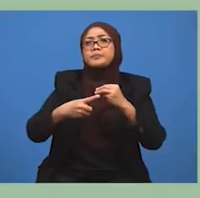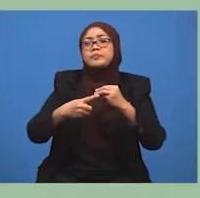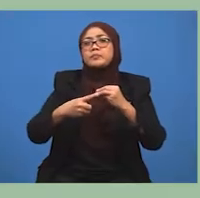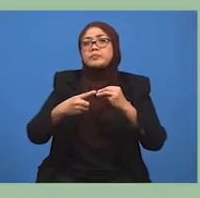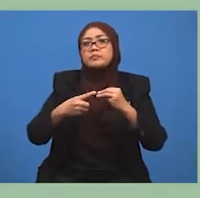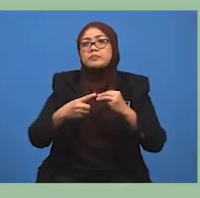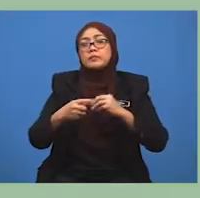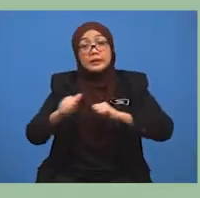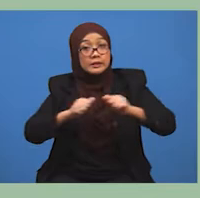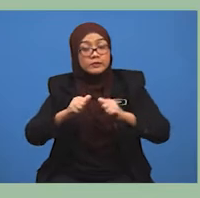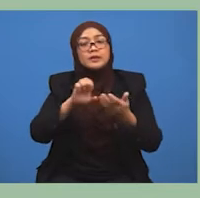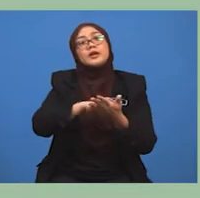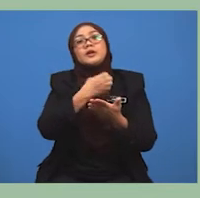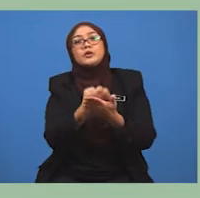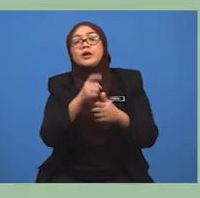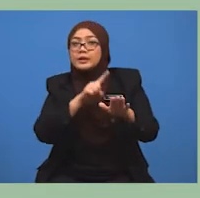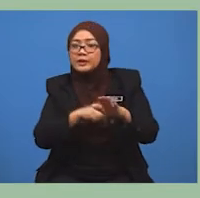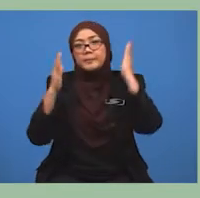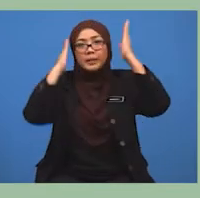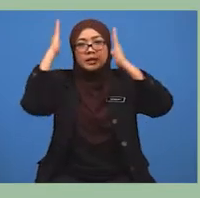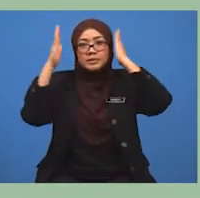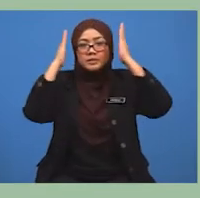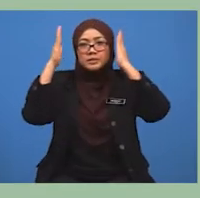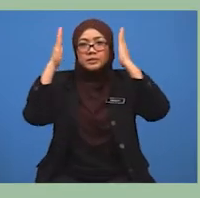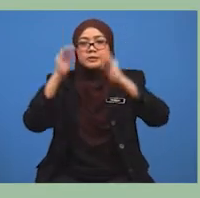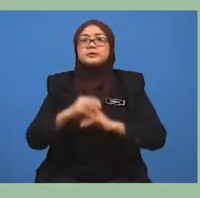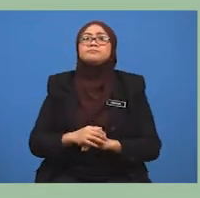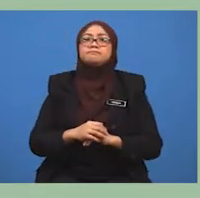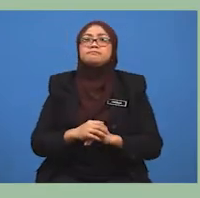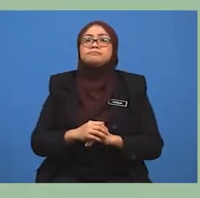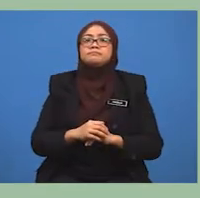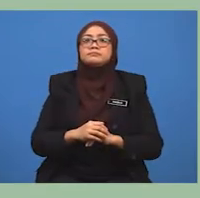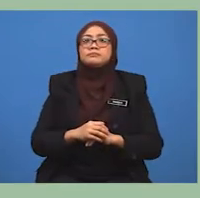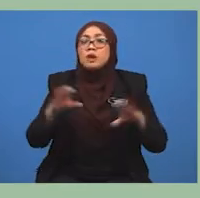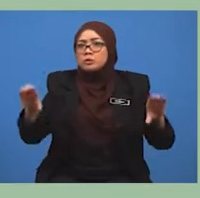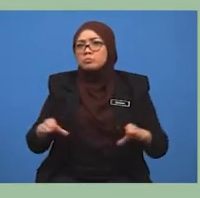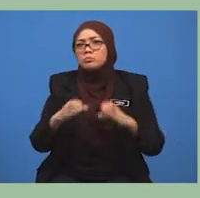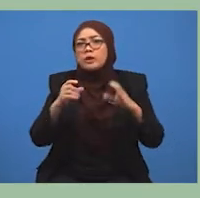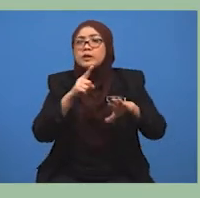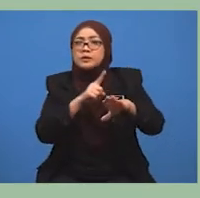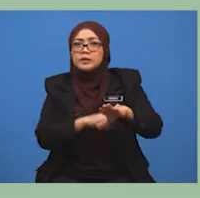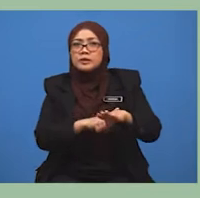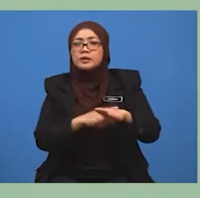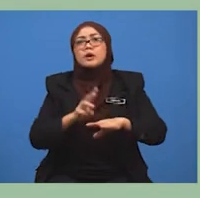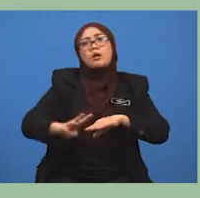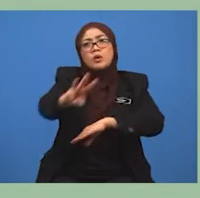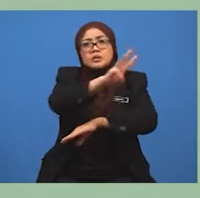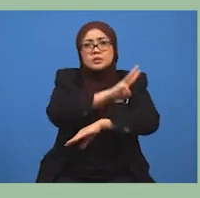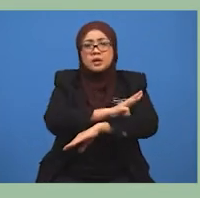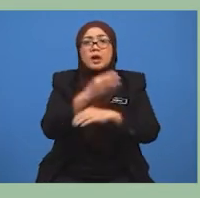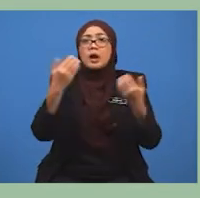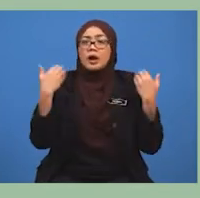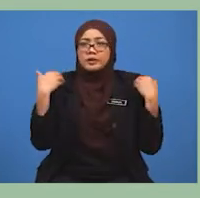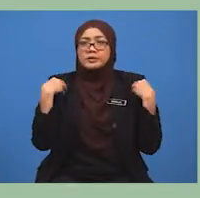ekonomi. Jaringan pengangkutan dibina di kawasan yang terdapat sumber mineral seperti